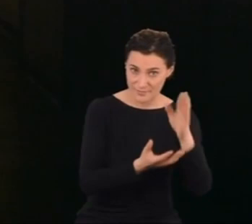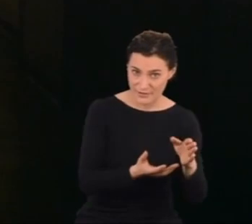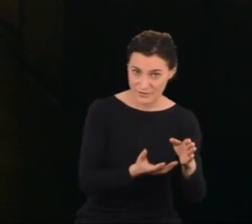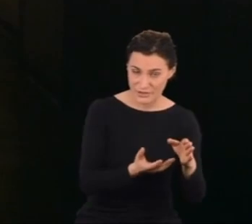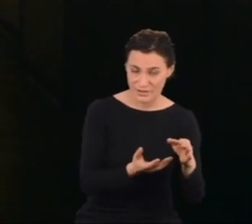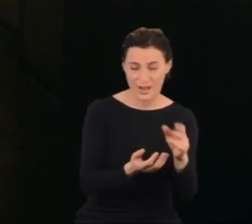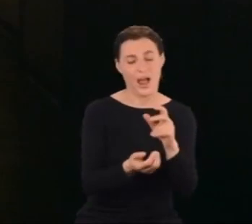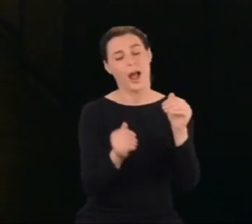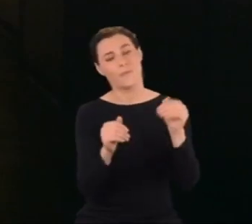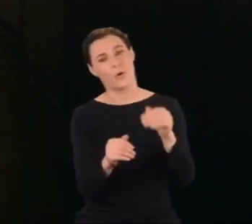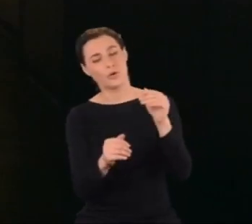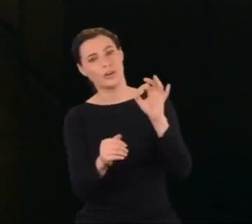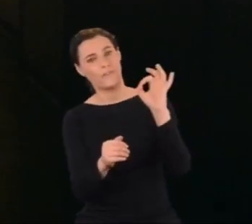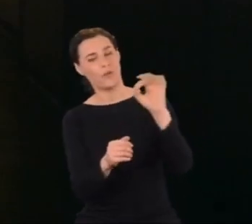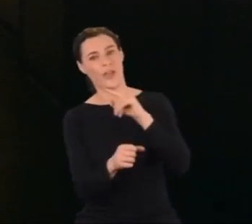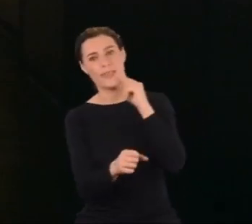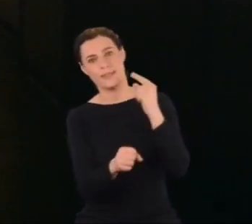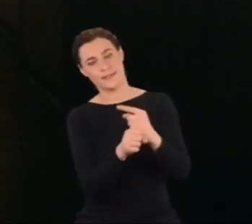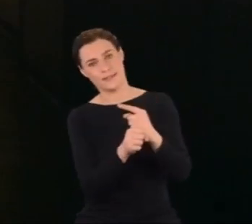nieodwracalna?